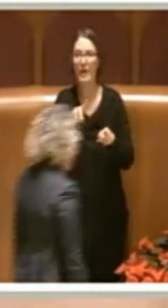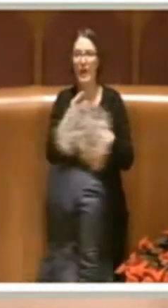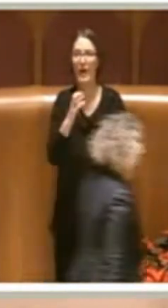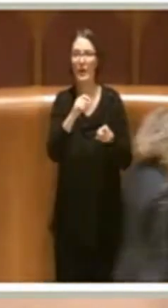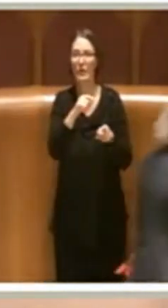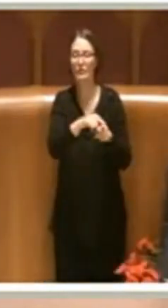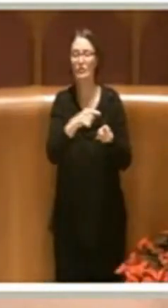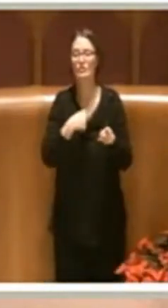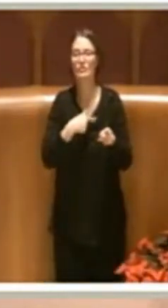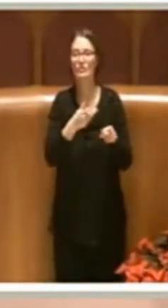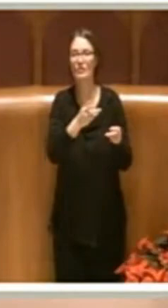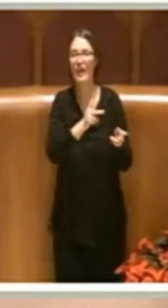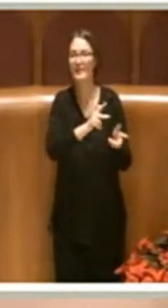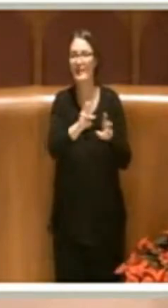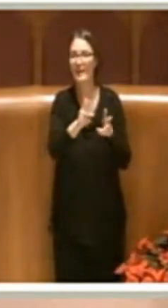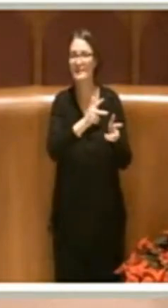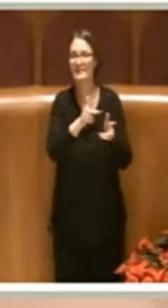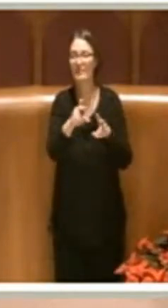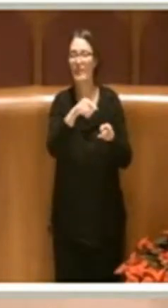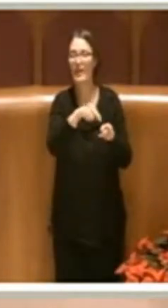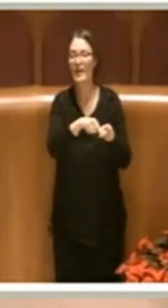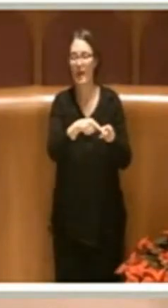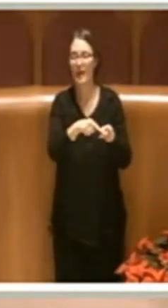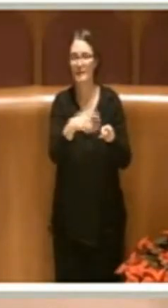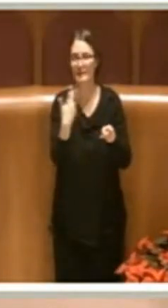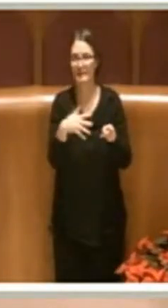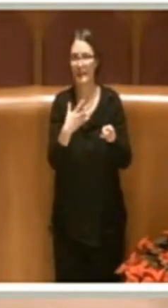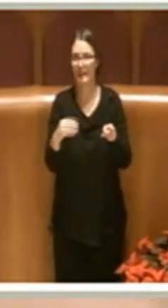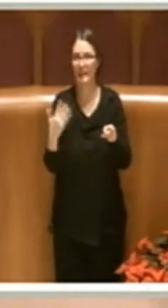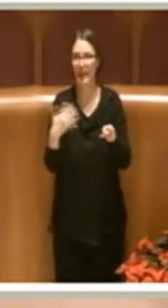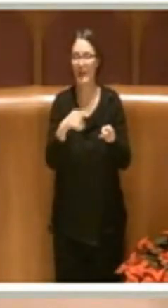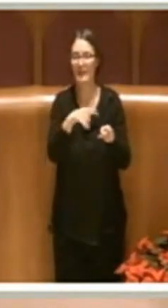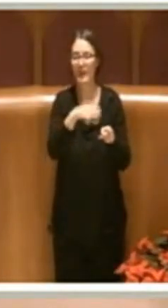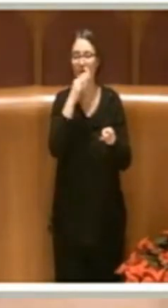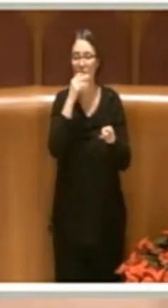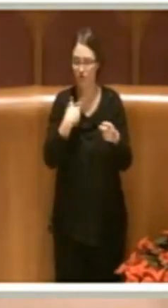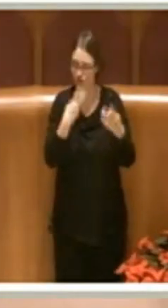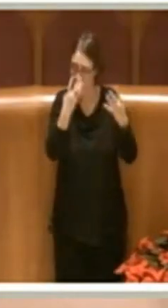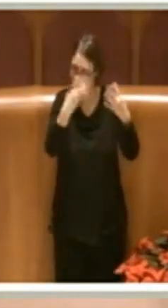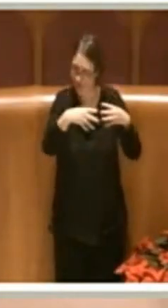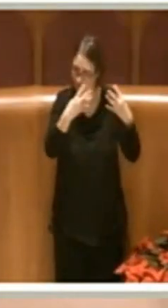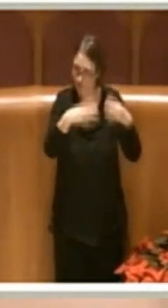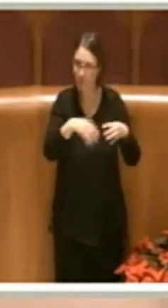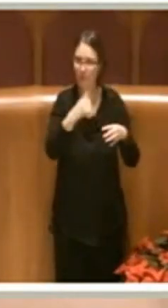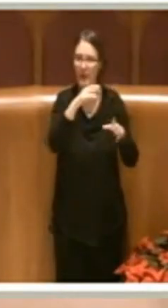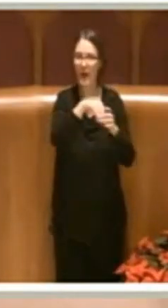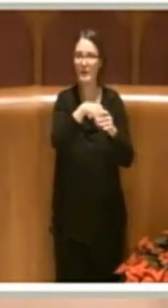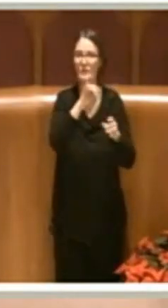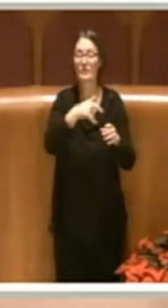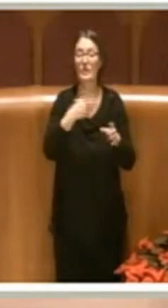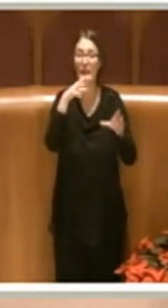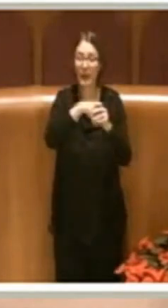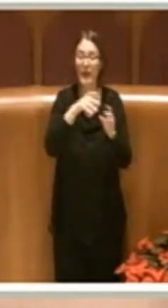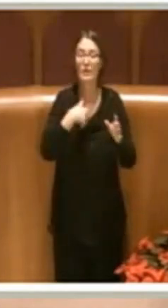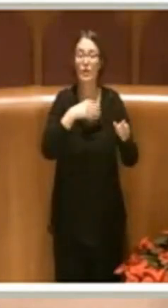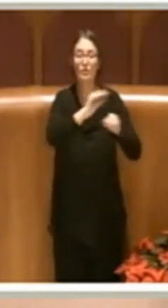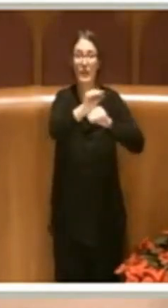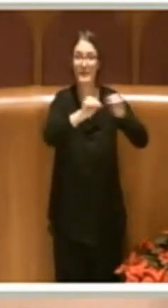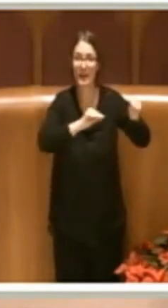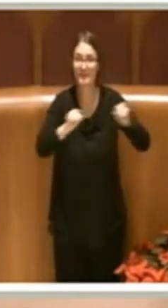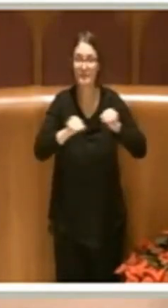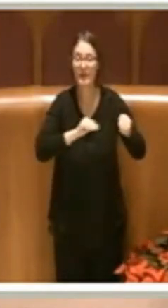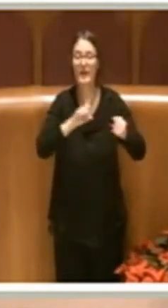trasferenza molto corposa, per cui non solo c'è l'impianto, non solo c'è la trasferenza e c'è anche